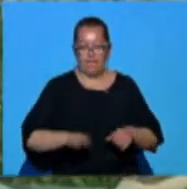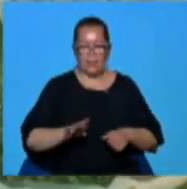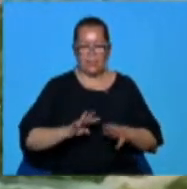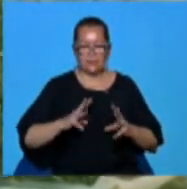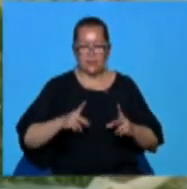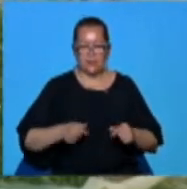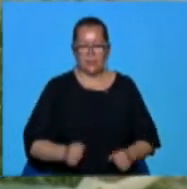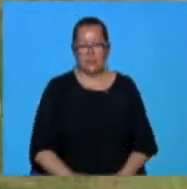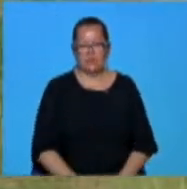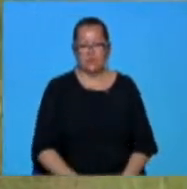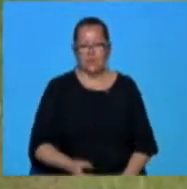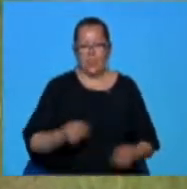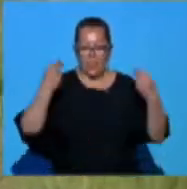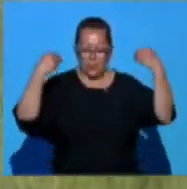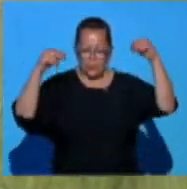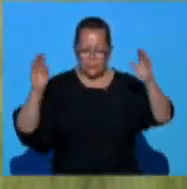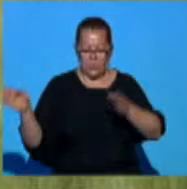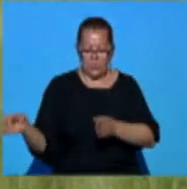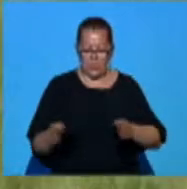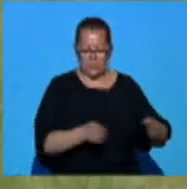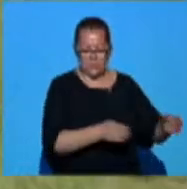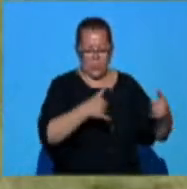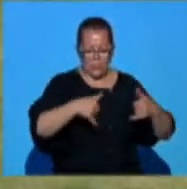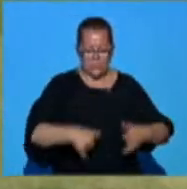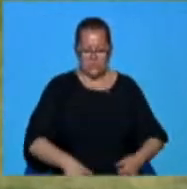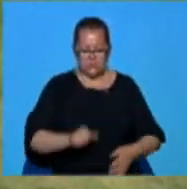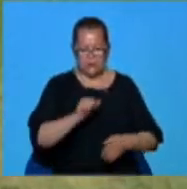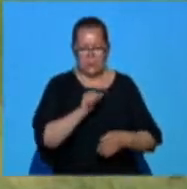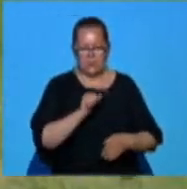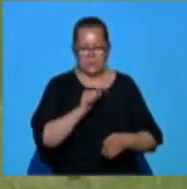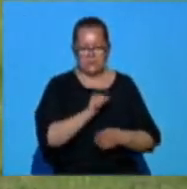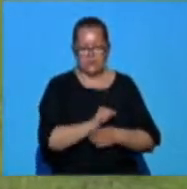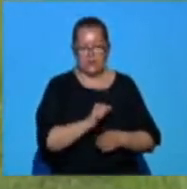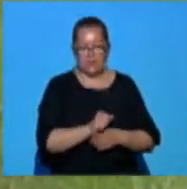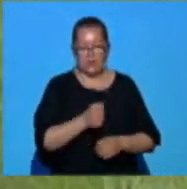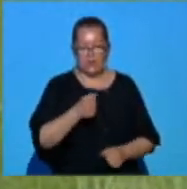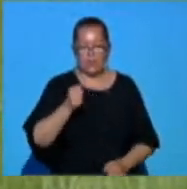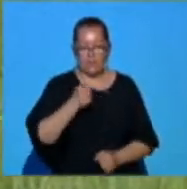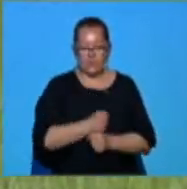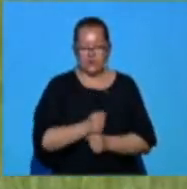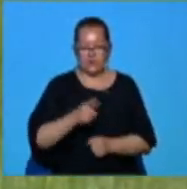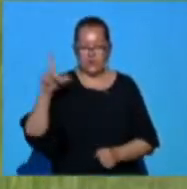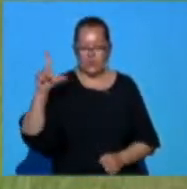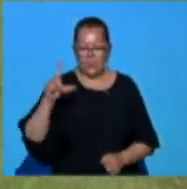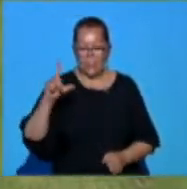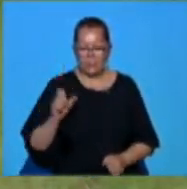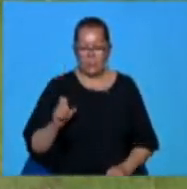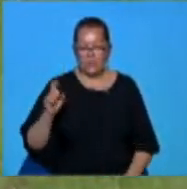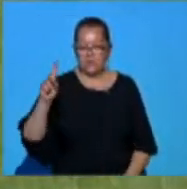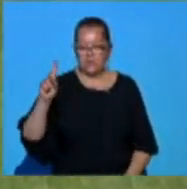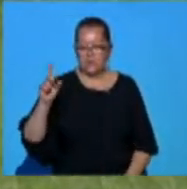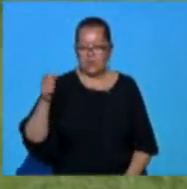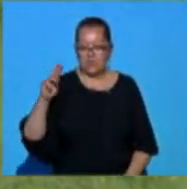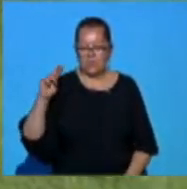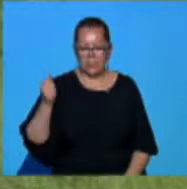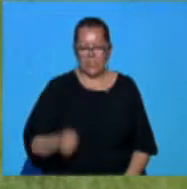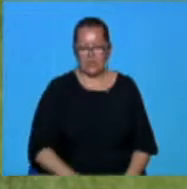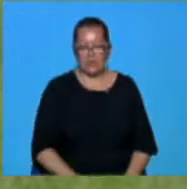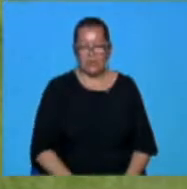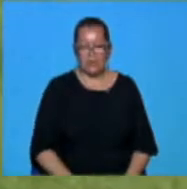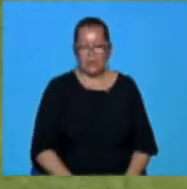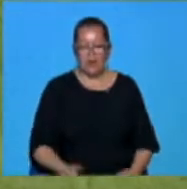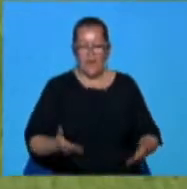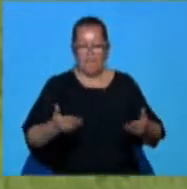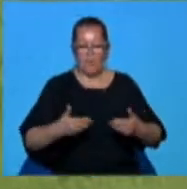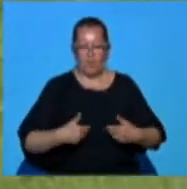Agriculturii Adrian Chesnoio a anunțat la începutul acestei săptămâni că legumicultorii din grădinarii grav afectați de fenomenele meteo de la finele săptămânii